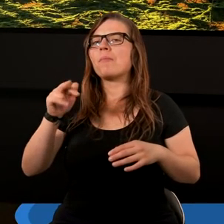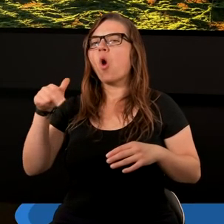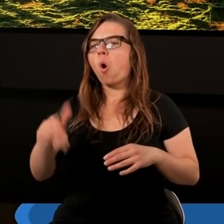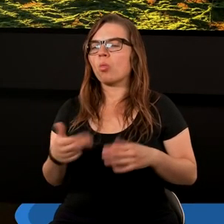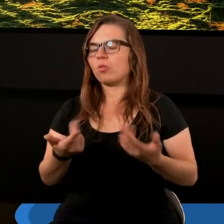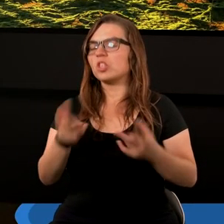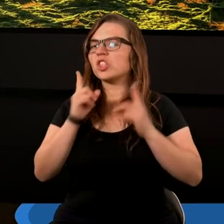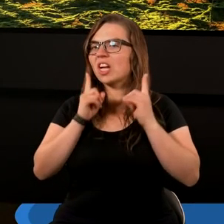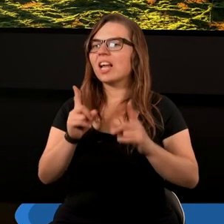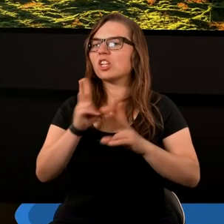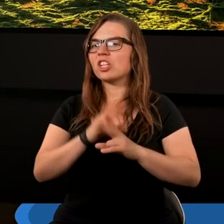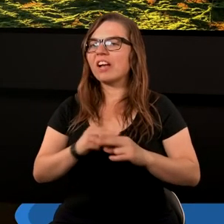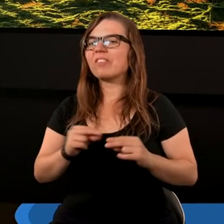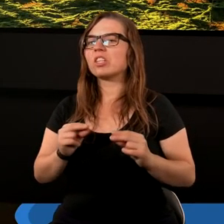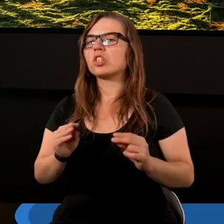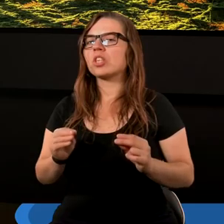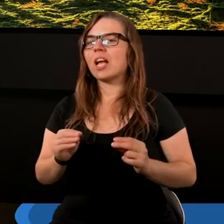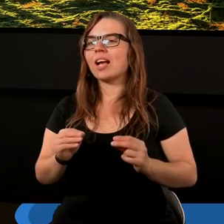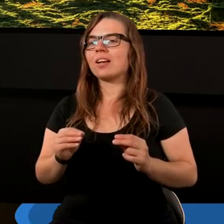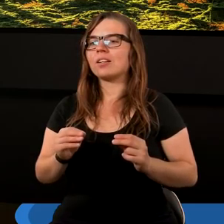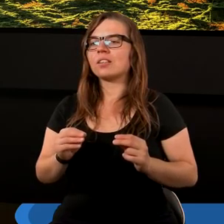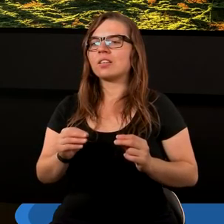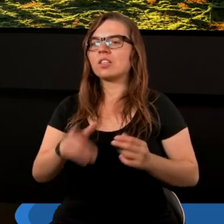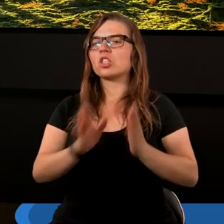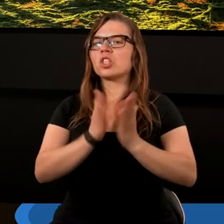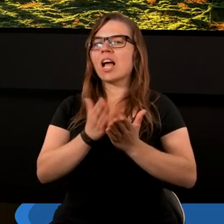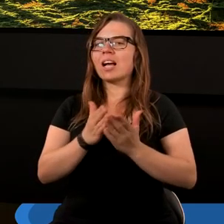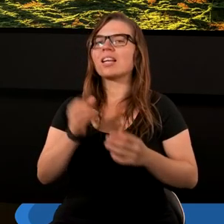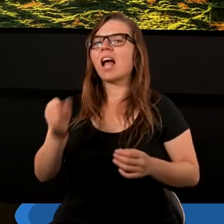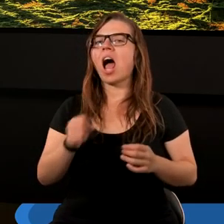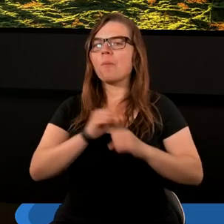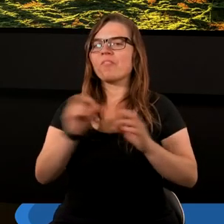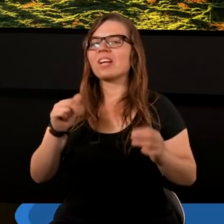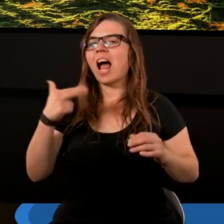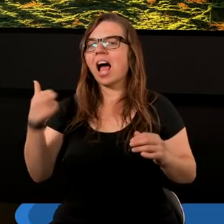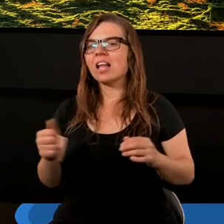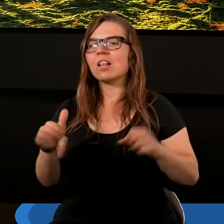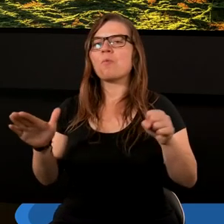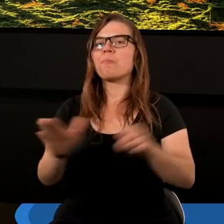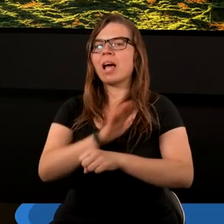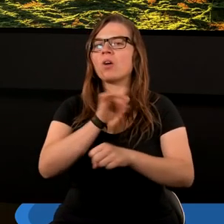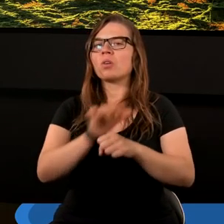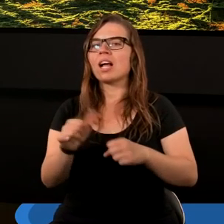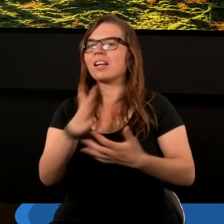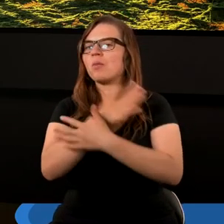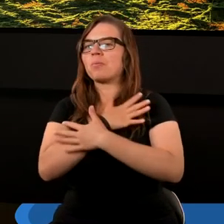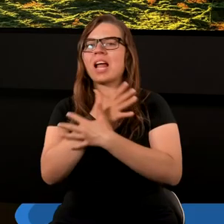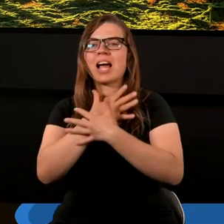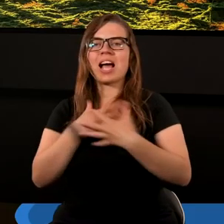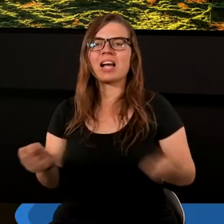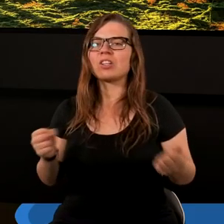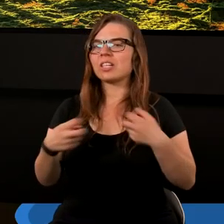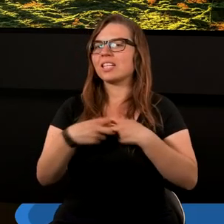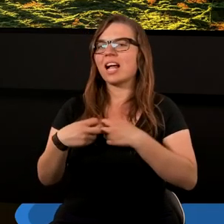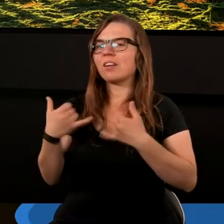Rzeczywiście księga Apokalipsy pełna jest przerażających